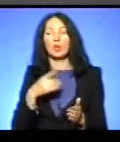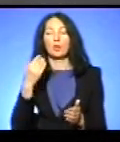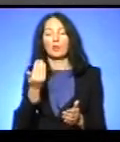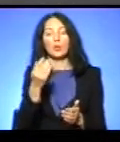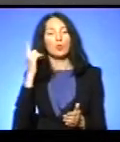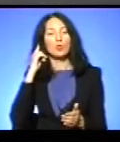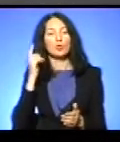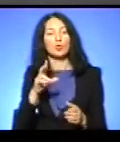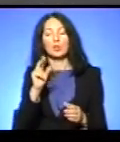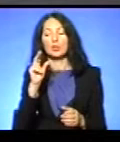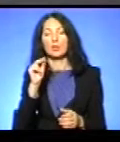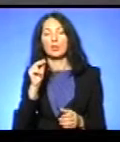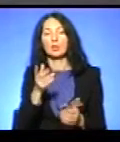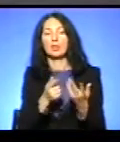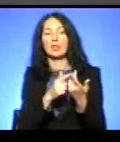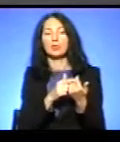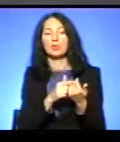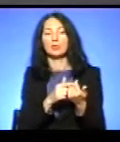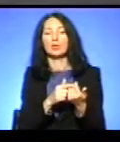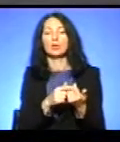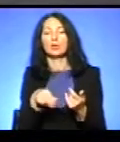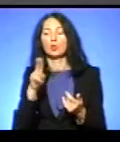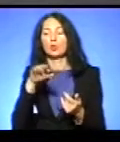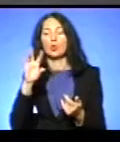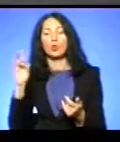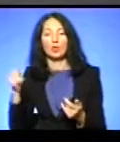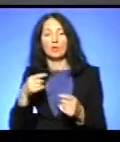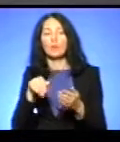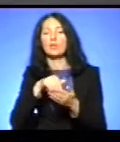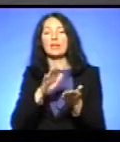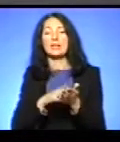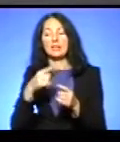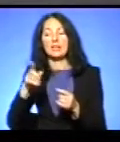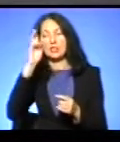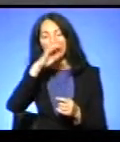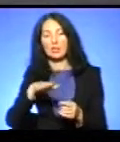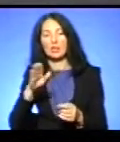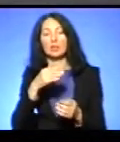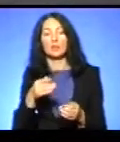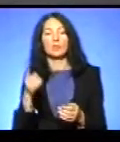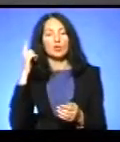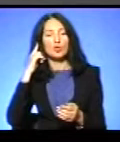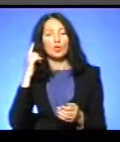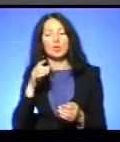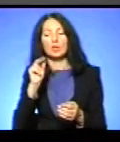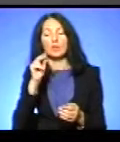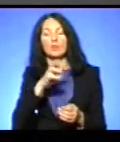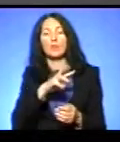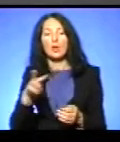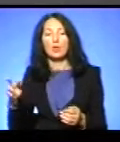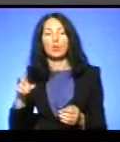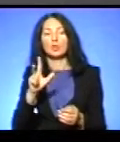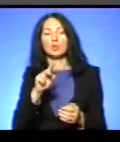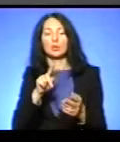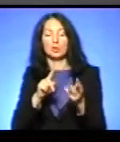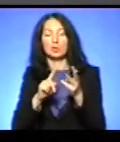кількості потенційних донорів в реєстрах інших країн. Ви чули цифру мільйон, є півтора мільйона, більше, три з половиною мільйона.